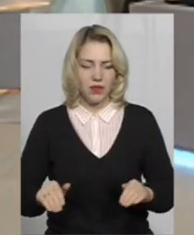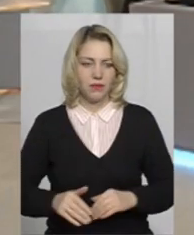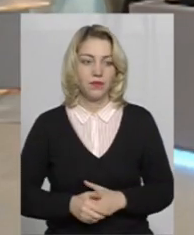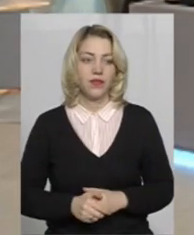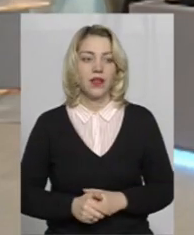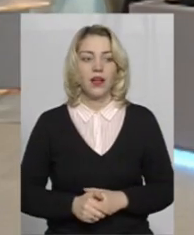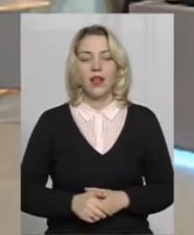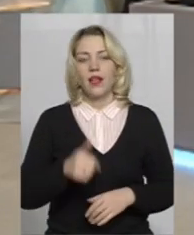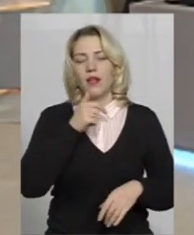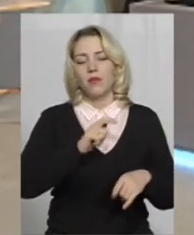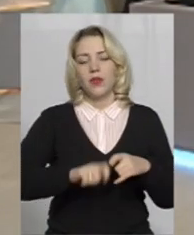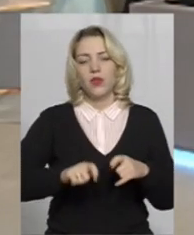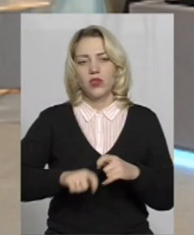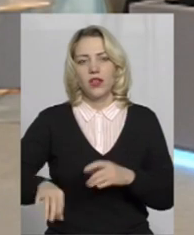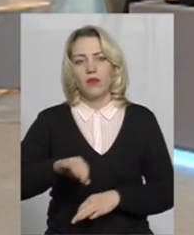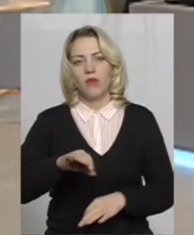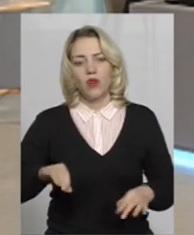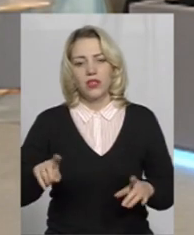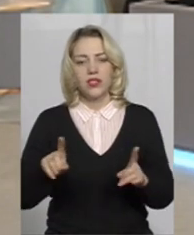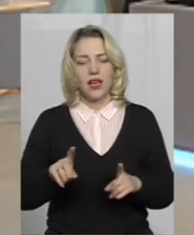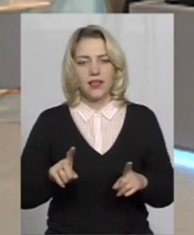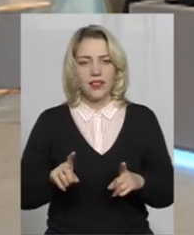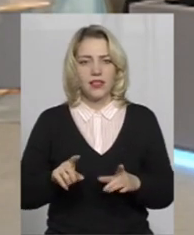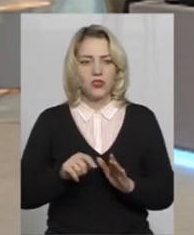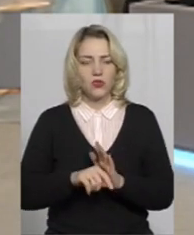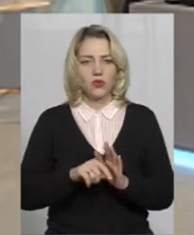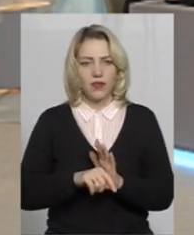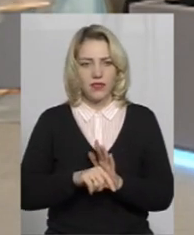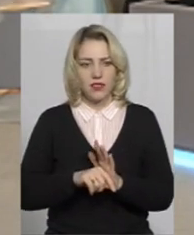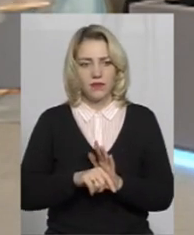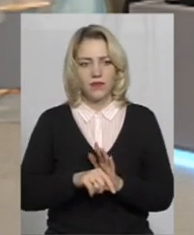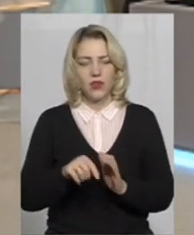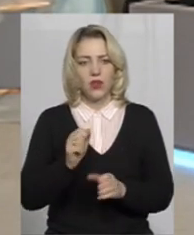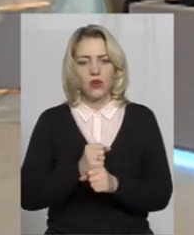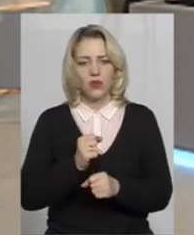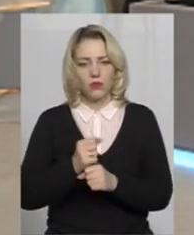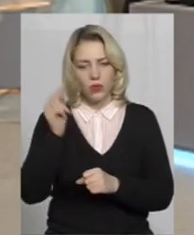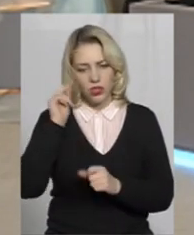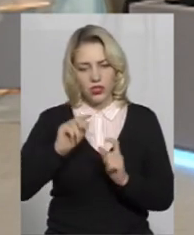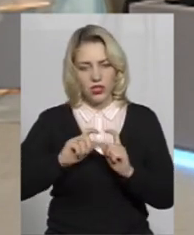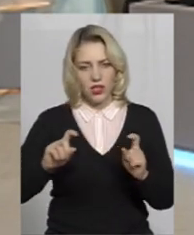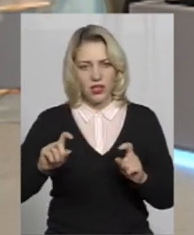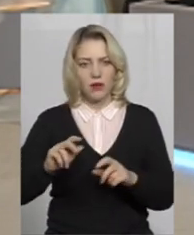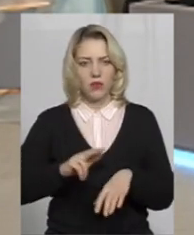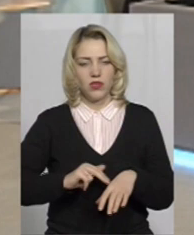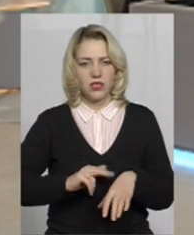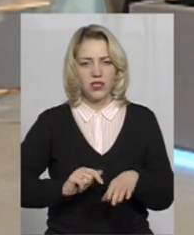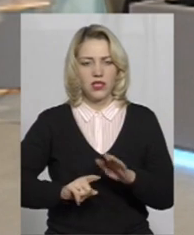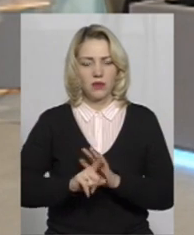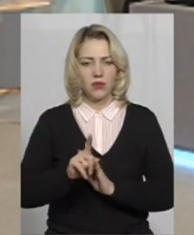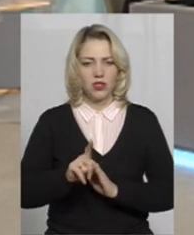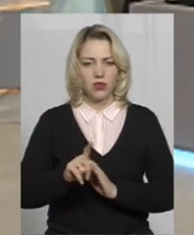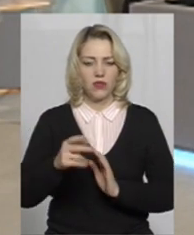Пілотний проєкт, який стосувався роботи шкільних поліцейських, розпочатав